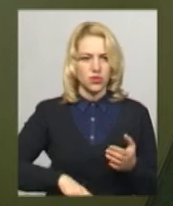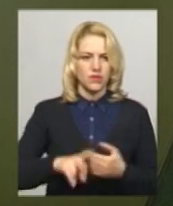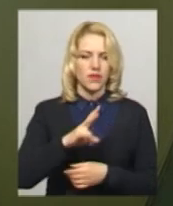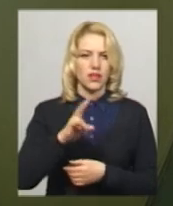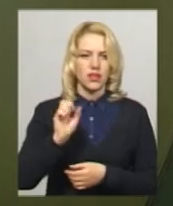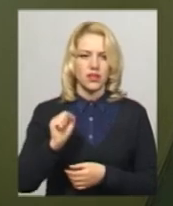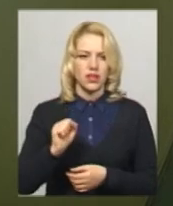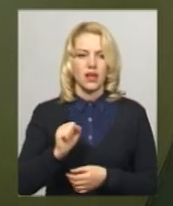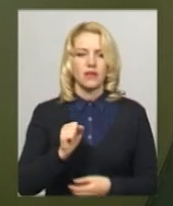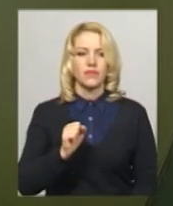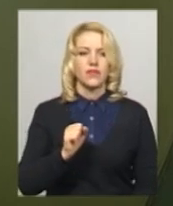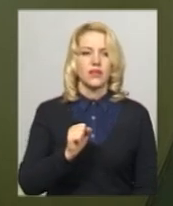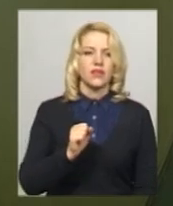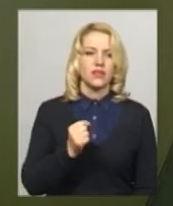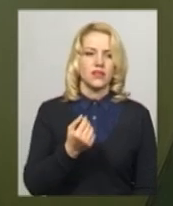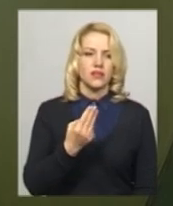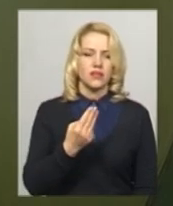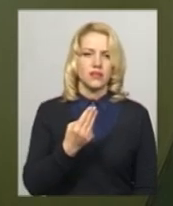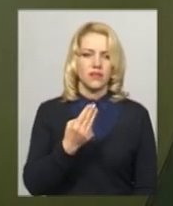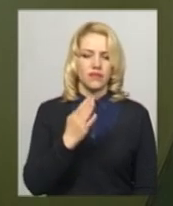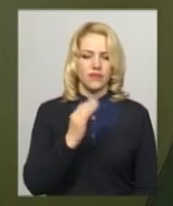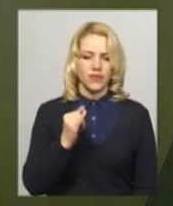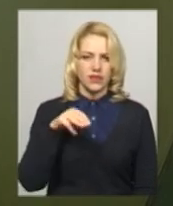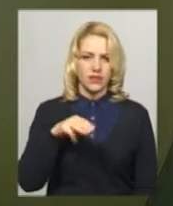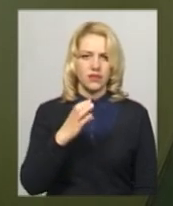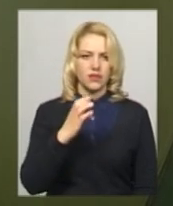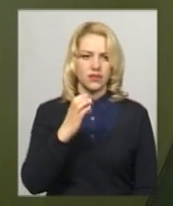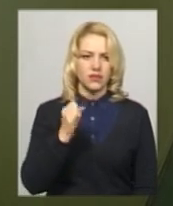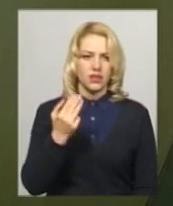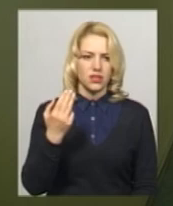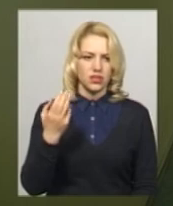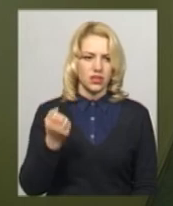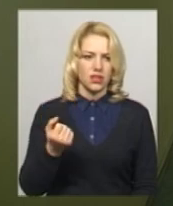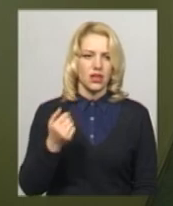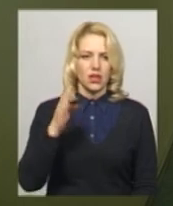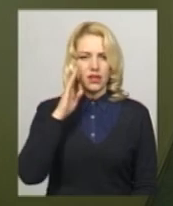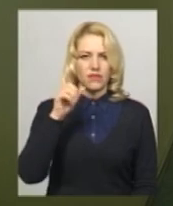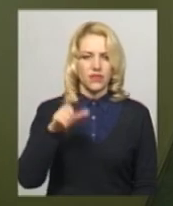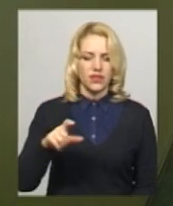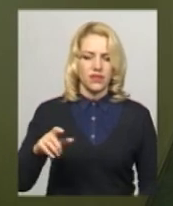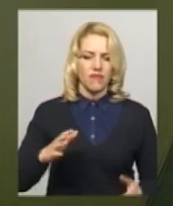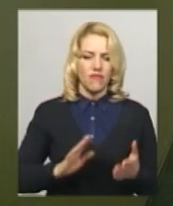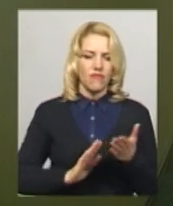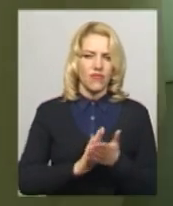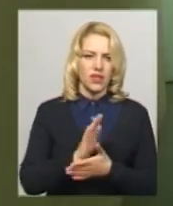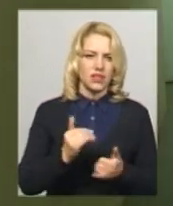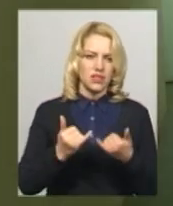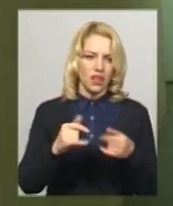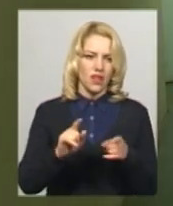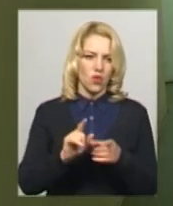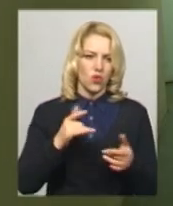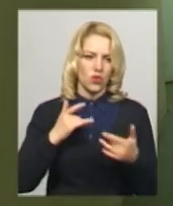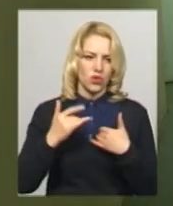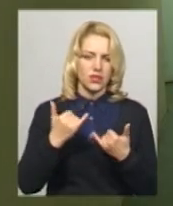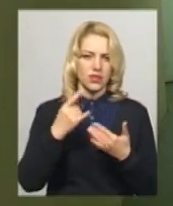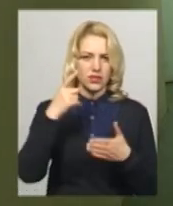Сашу Віта. Він вже, можна сказати, виріс для такої ролі. І зараз